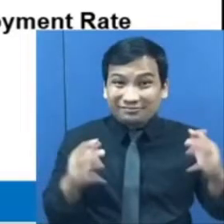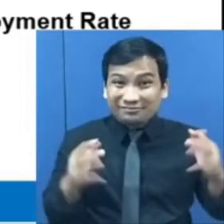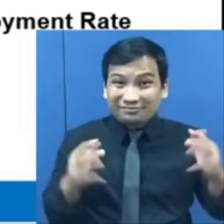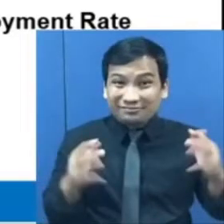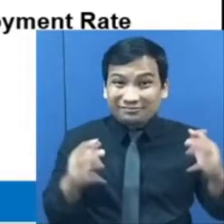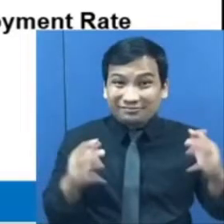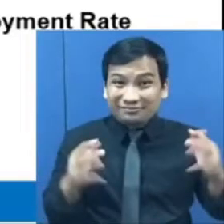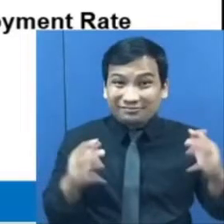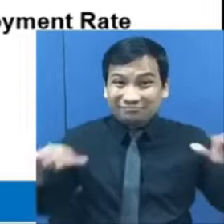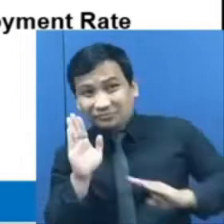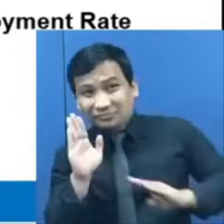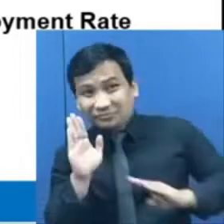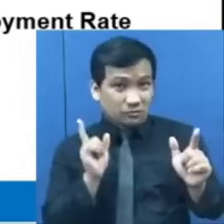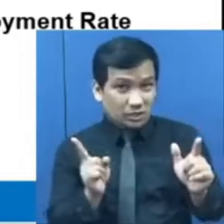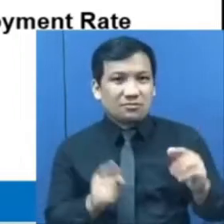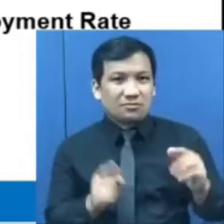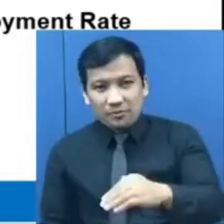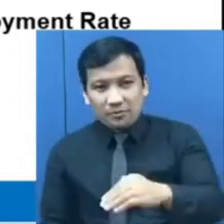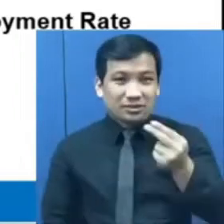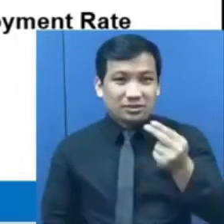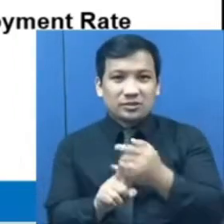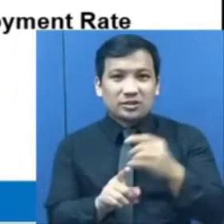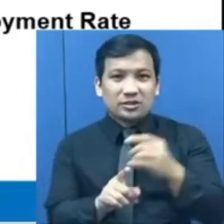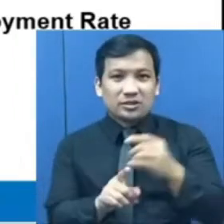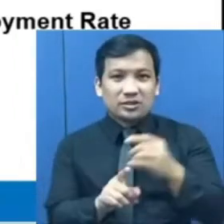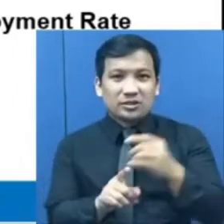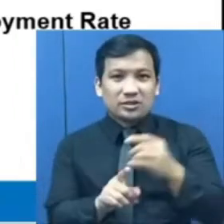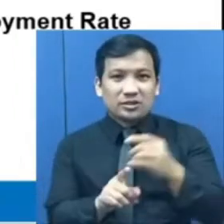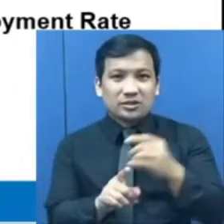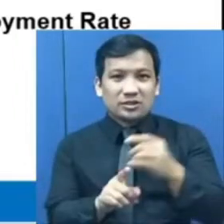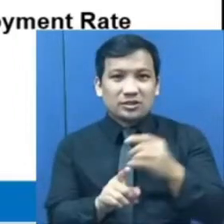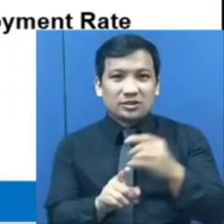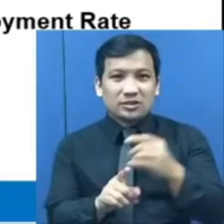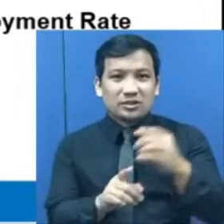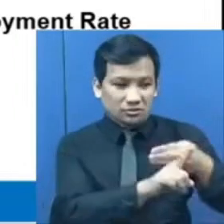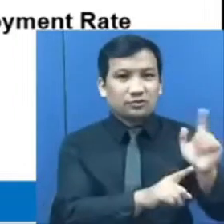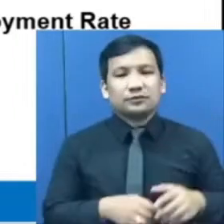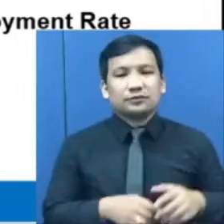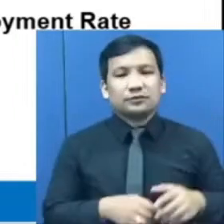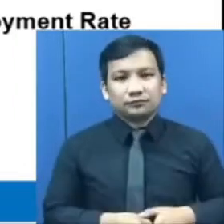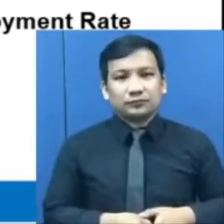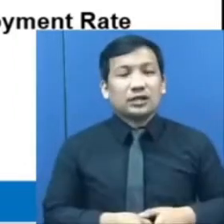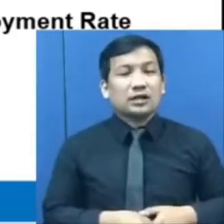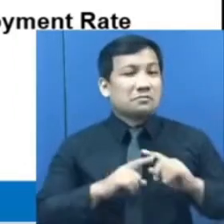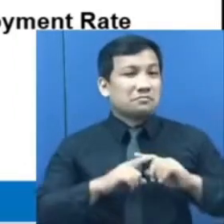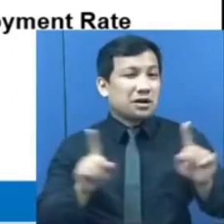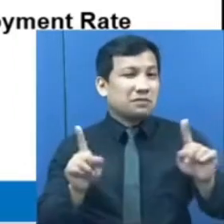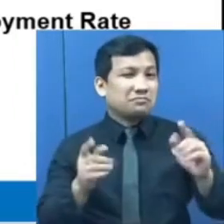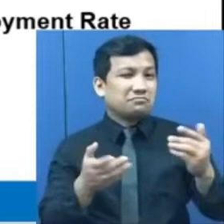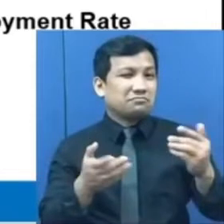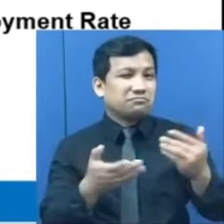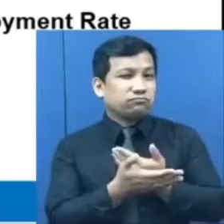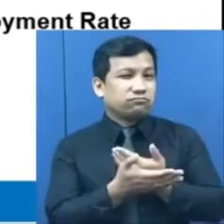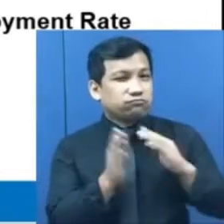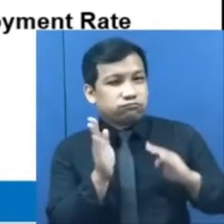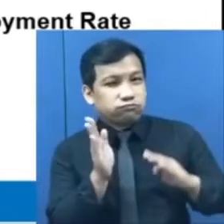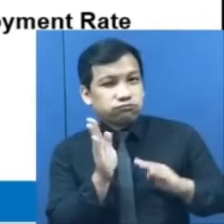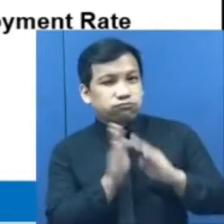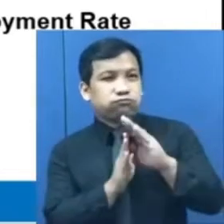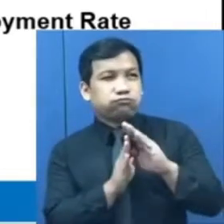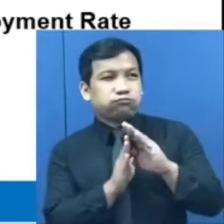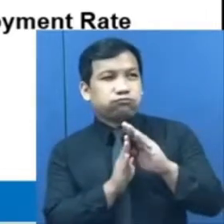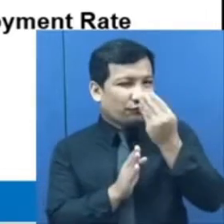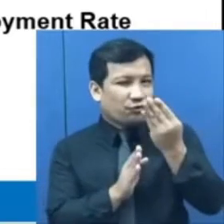2020 hanggang Marso 2021. Maliban sa bagyang pagtaas nitong Pebrero